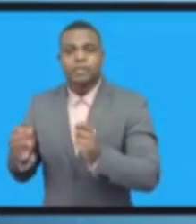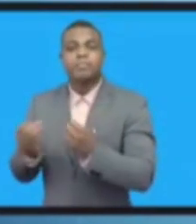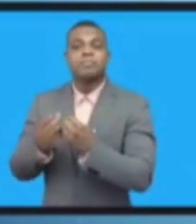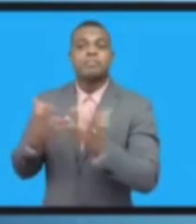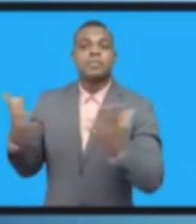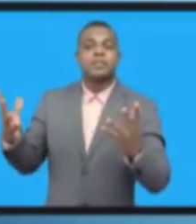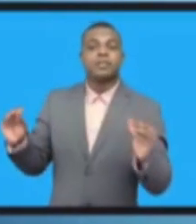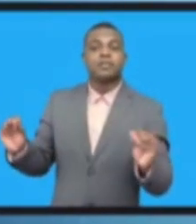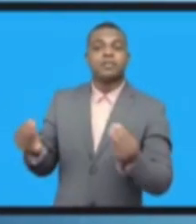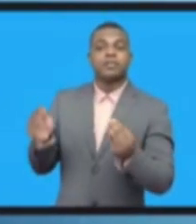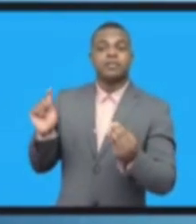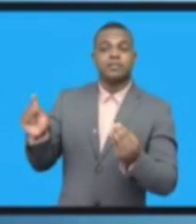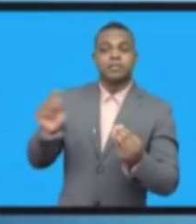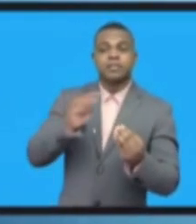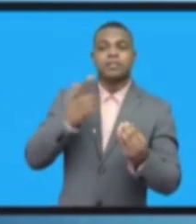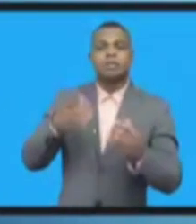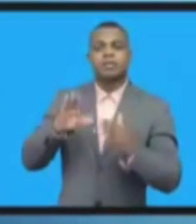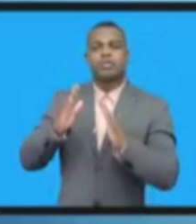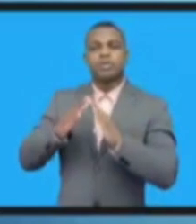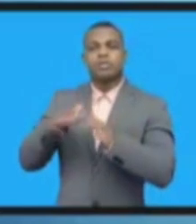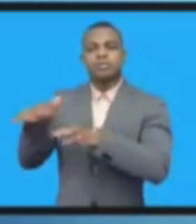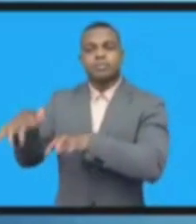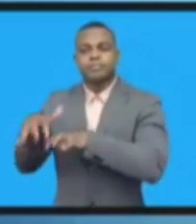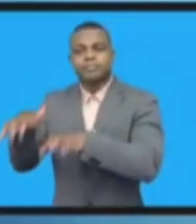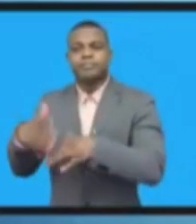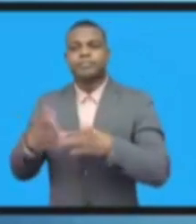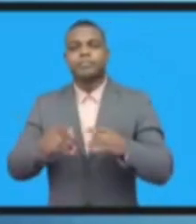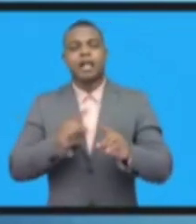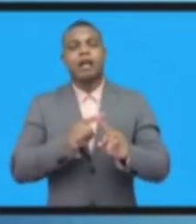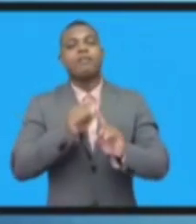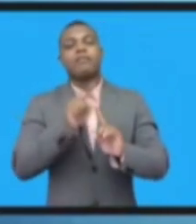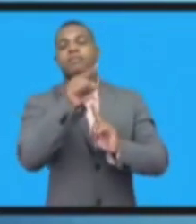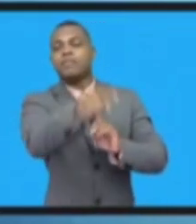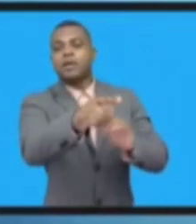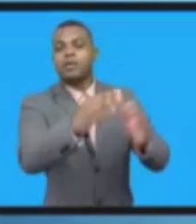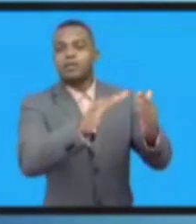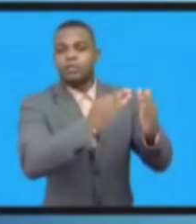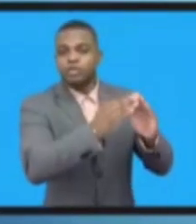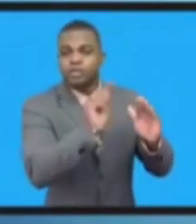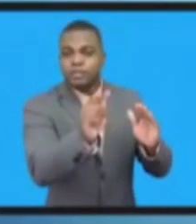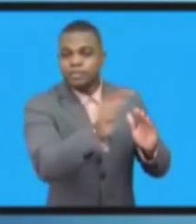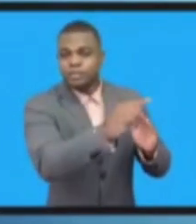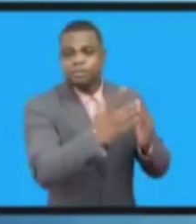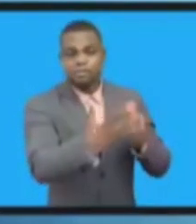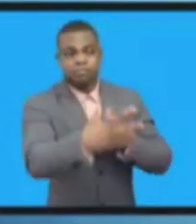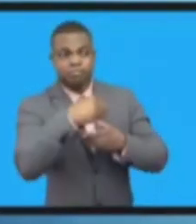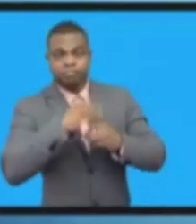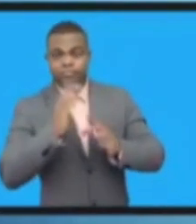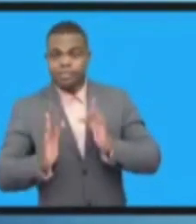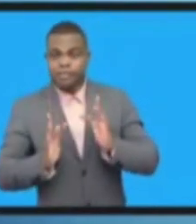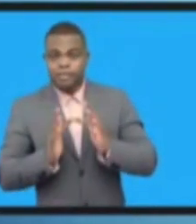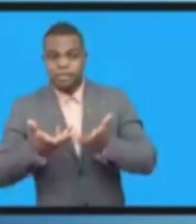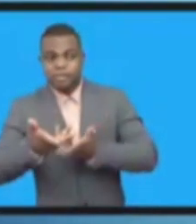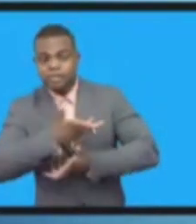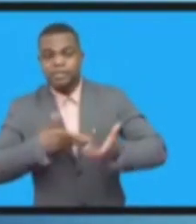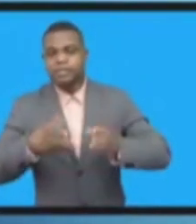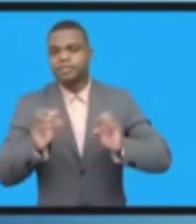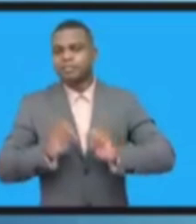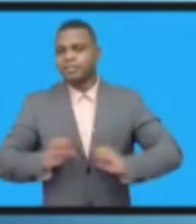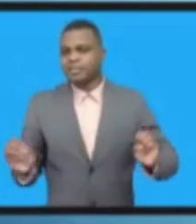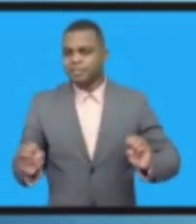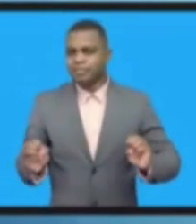постоянно меняет формат участия. Многие молодые люди в сельскохозяйственных